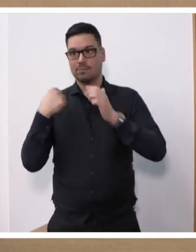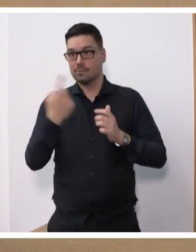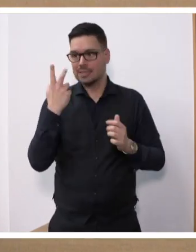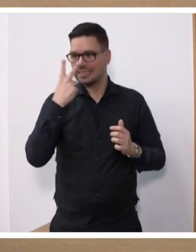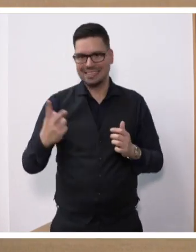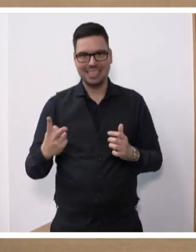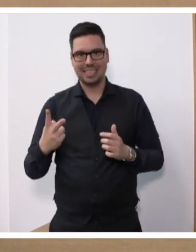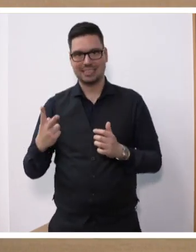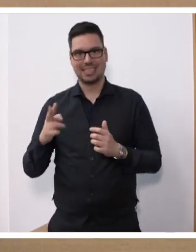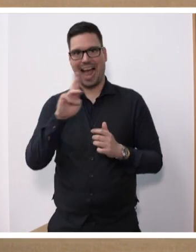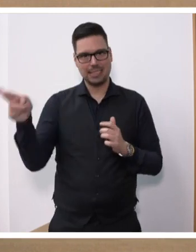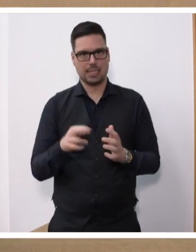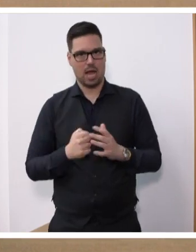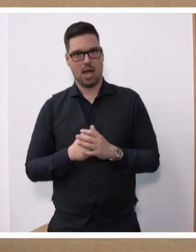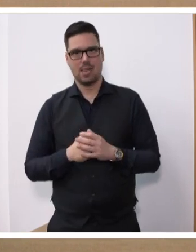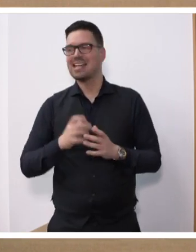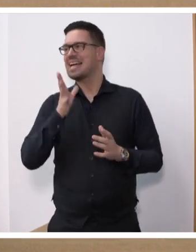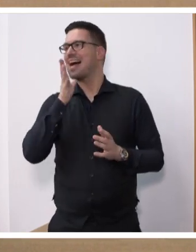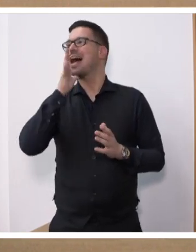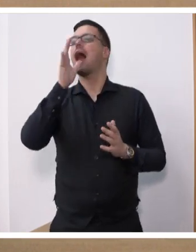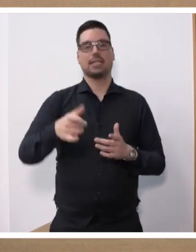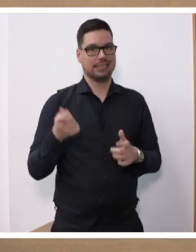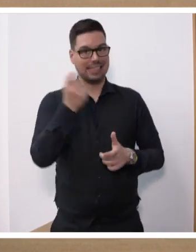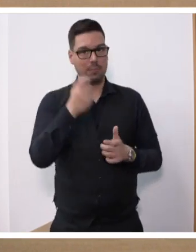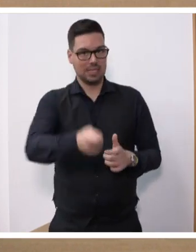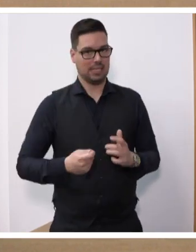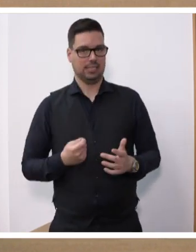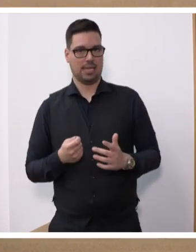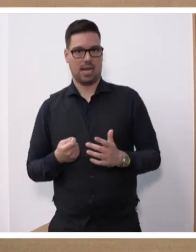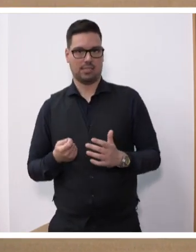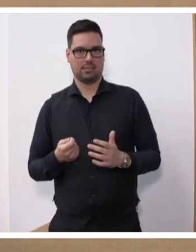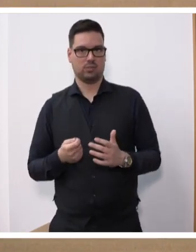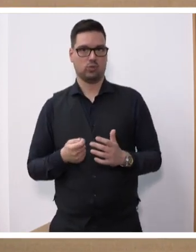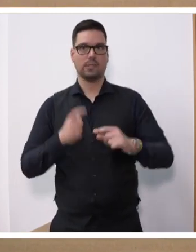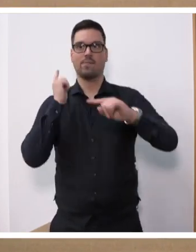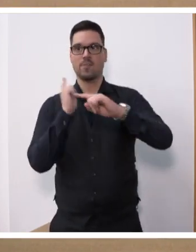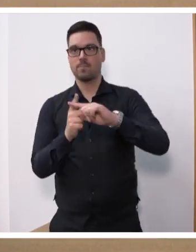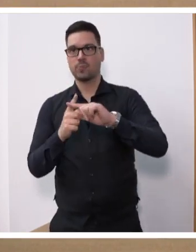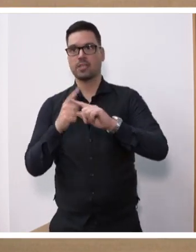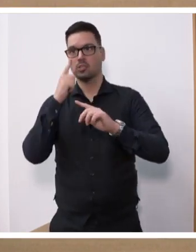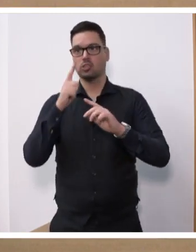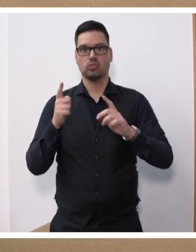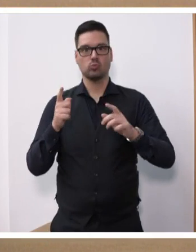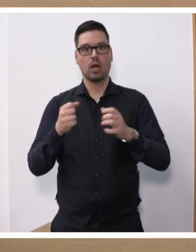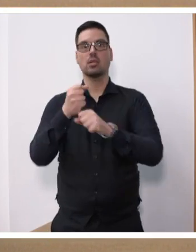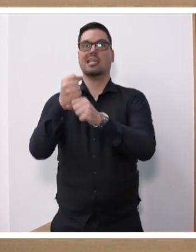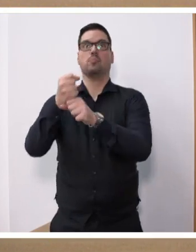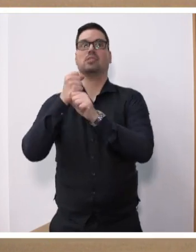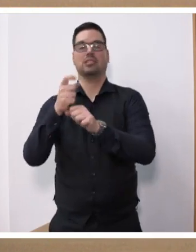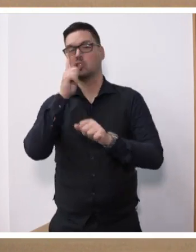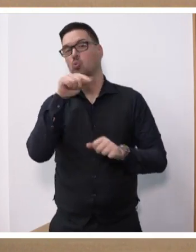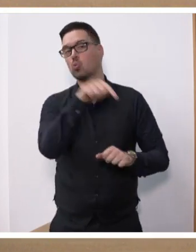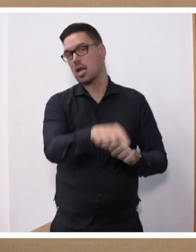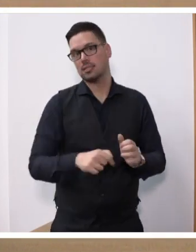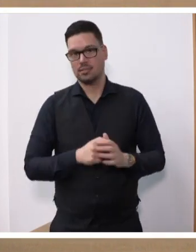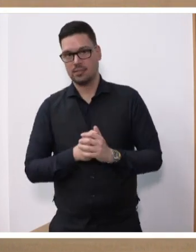dass Radikalisierung, dass Hasskriminalität auch und vor allem ja nicht nur bei den Aufzügen und Demonstrationen stattfindet,